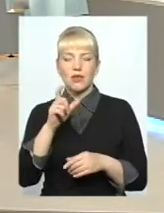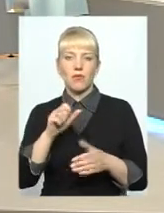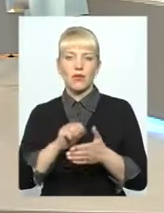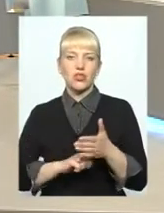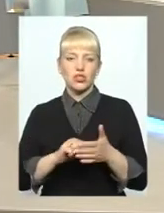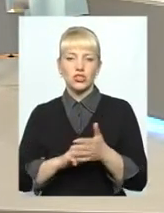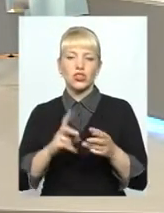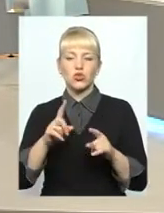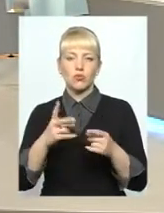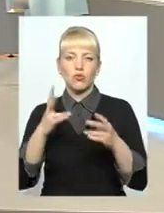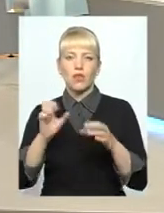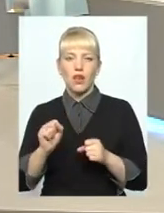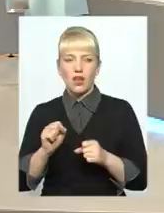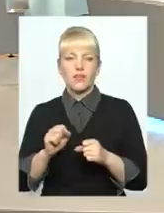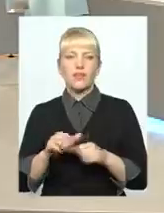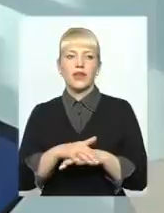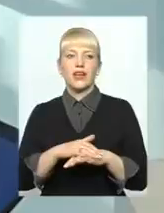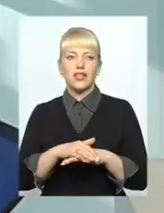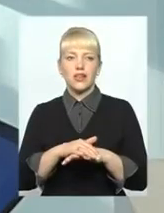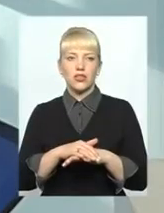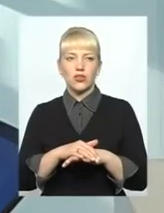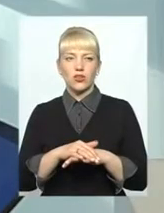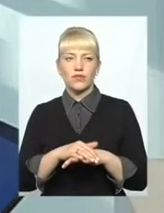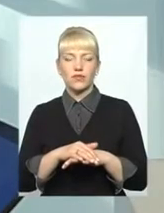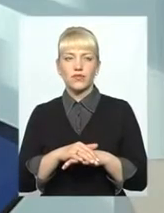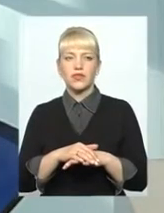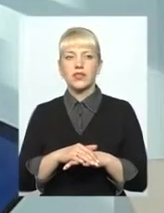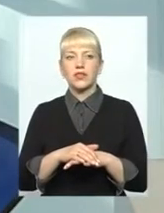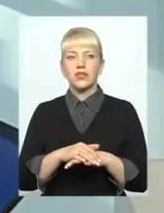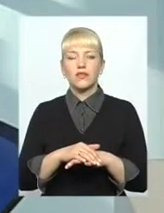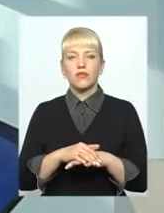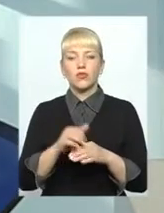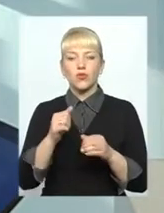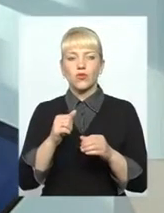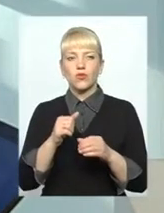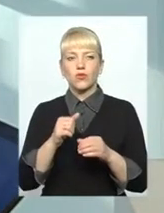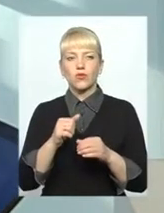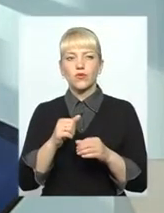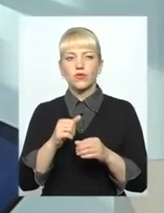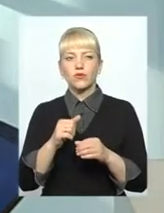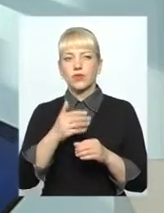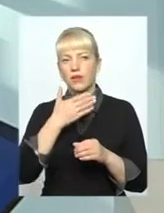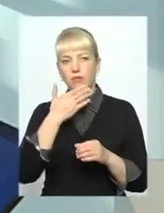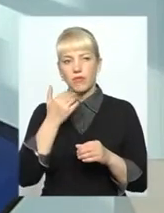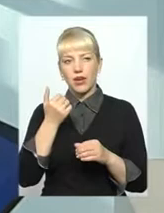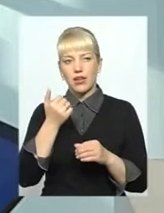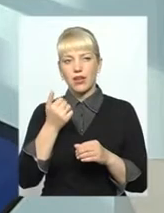ринок газу в сегменті населення жодного поки що